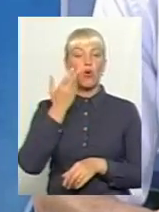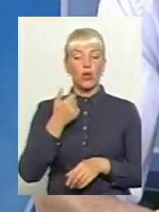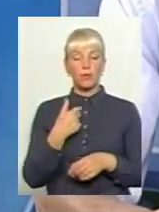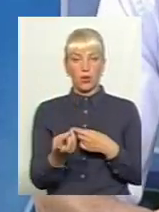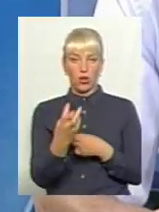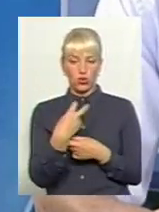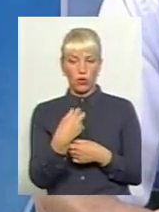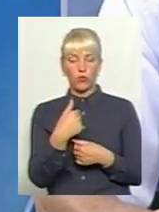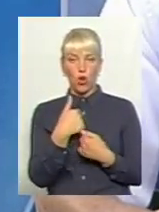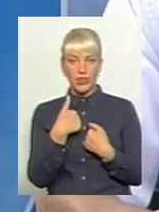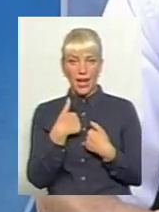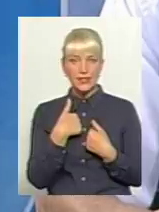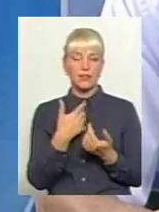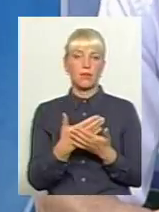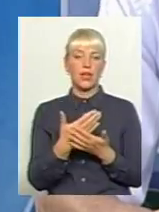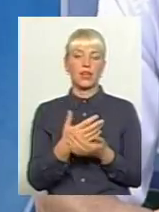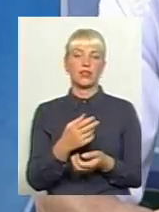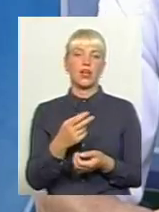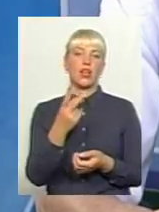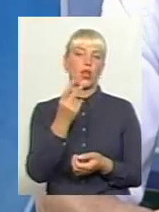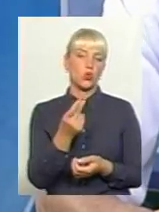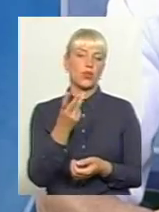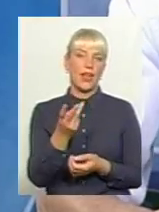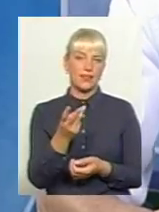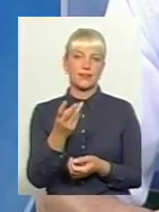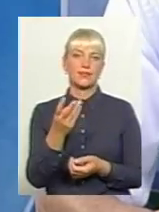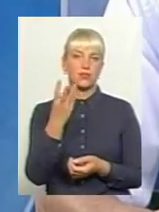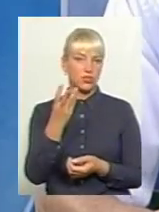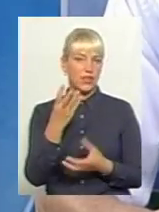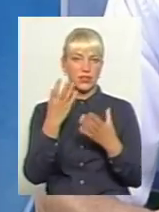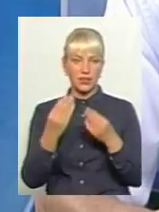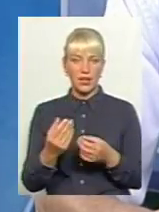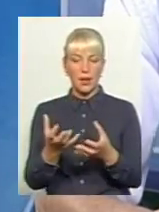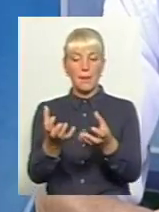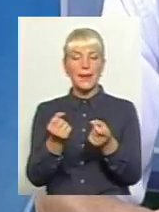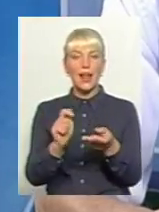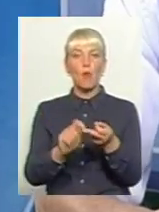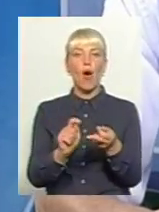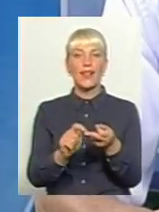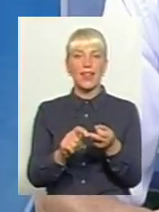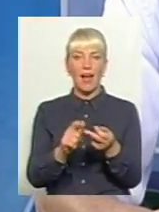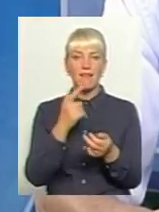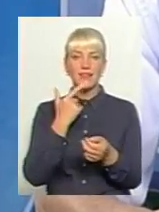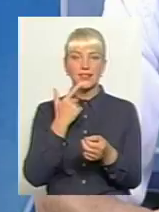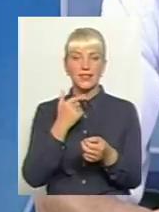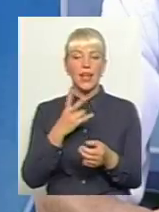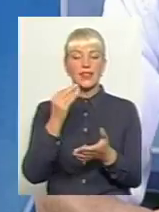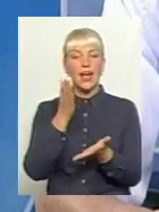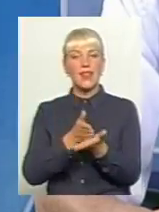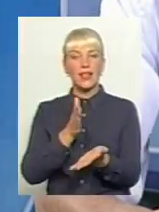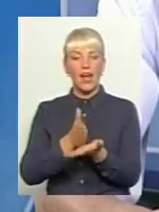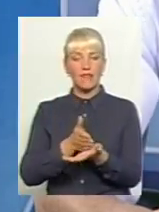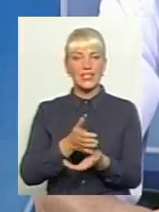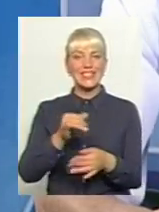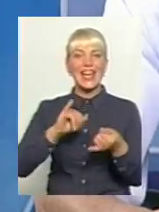на діаліз, ми на другий, третій, четвертий, немає значення, день, беремо аналіз на наявність гепатиту В або С.